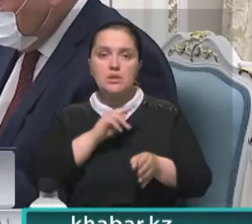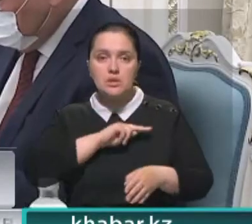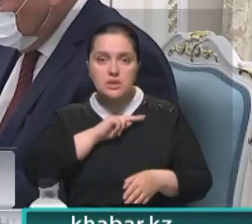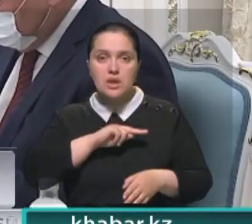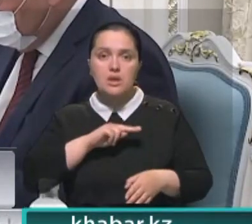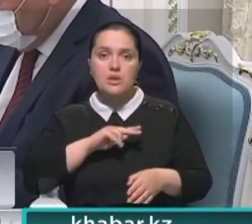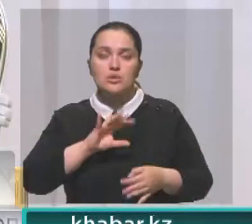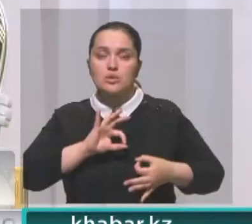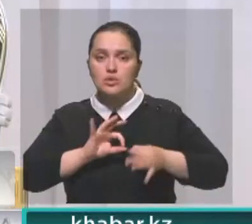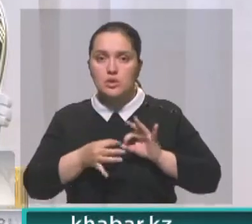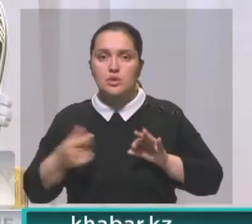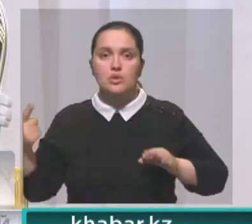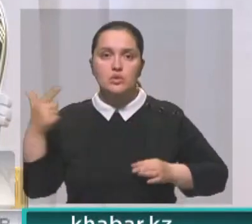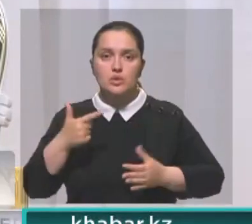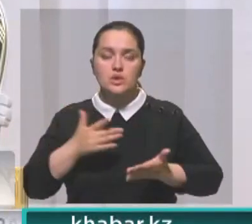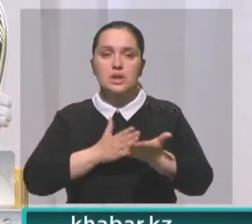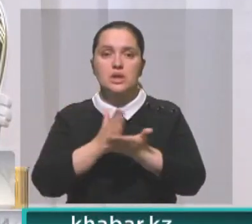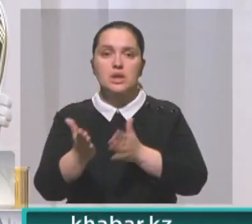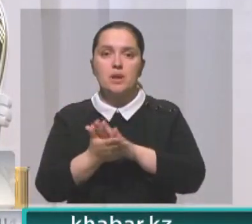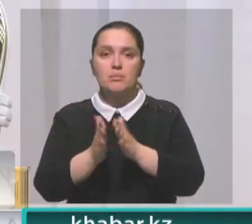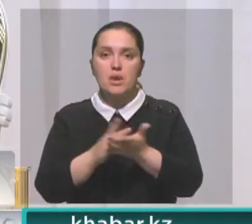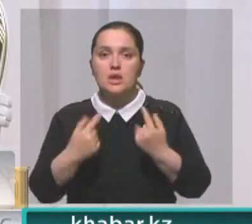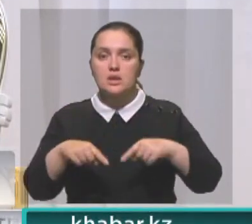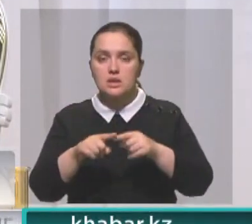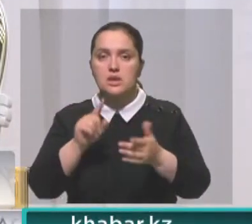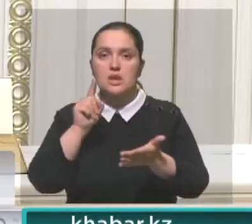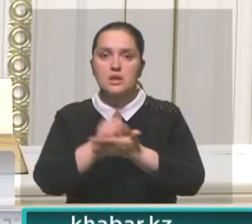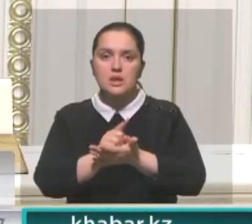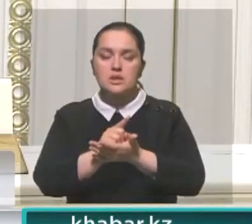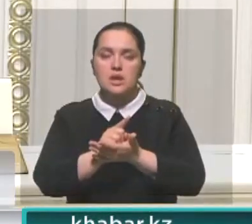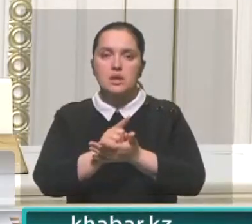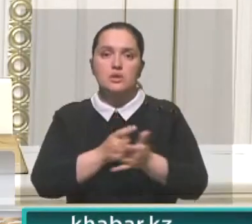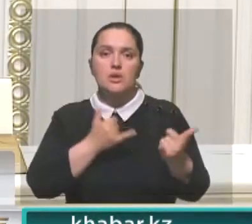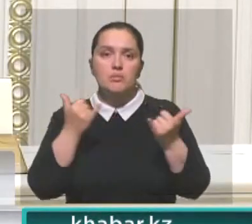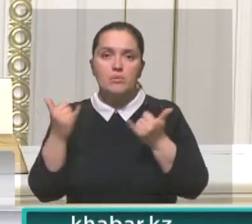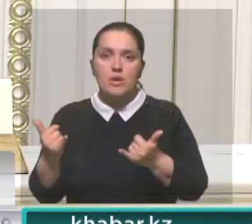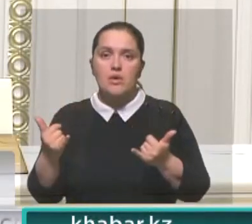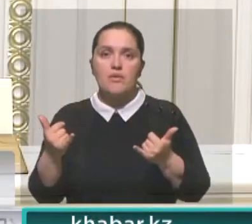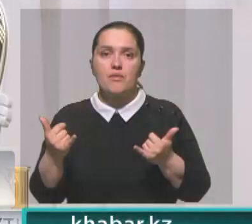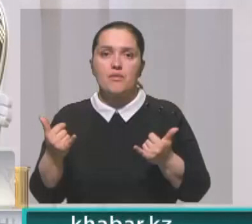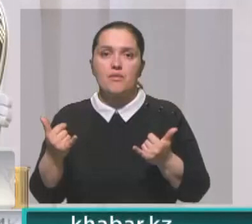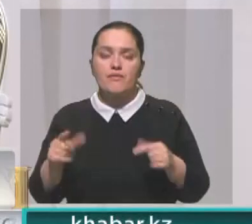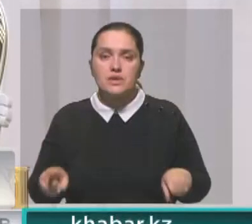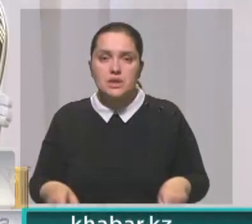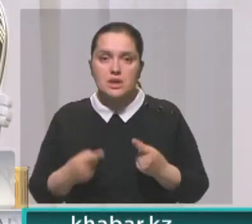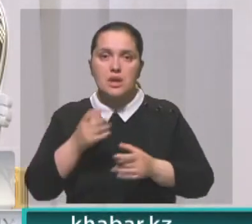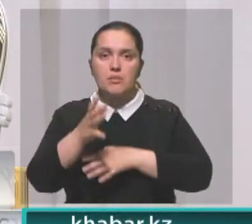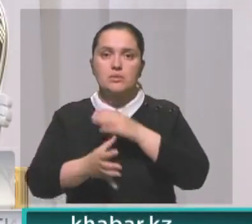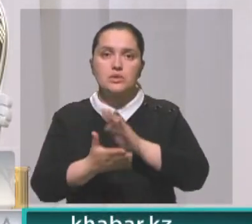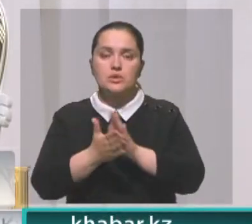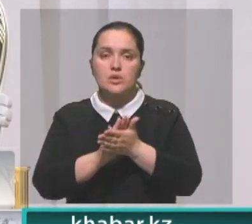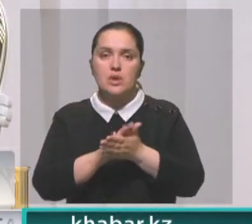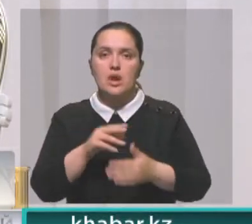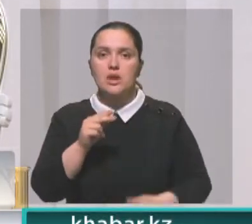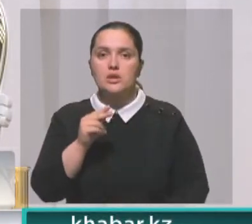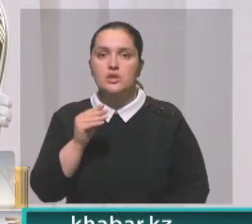сотрудничества, президент отметил, что на фоне сложной геополитической обстановки организация должна играть особую роль в оздоровлении